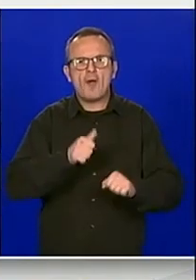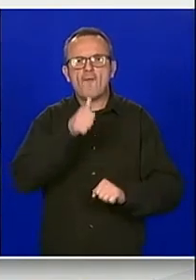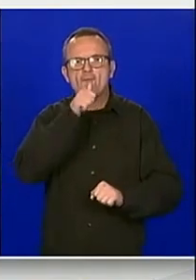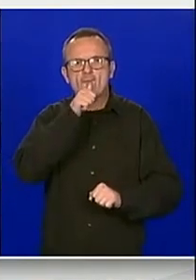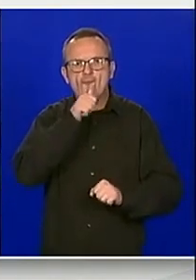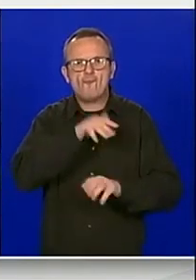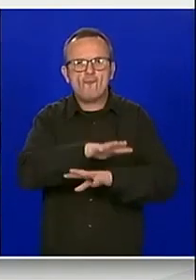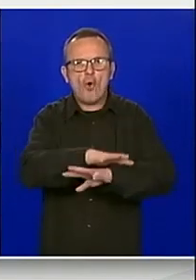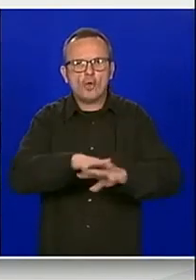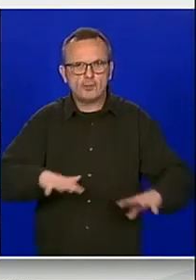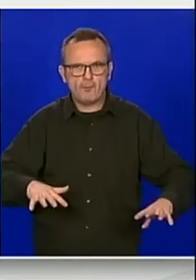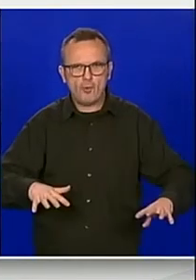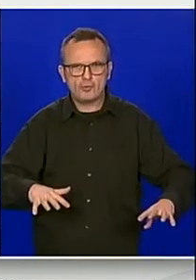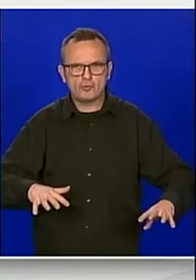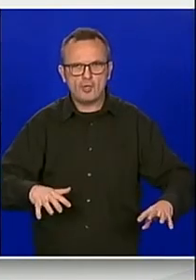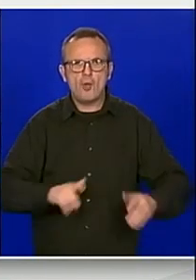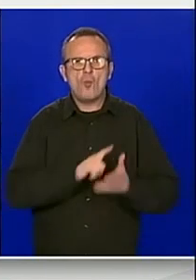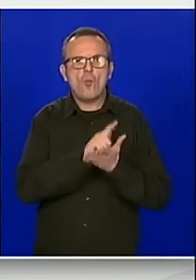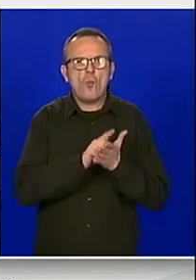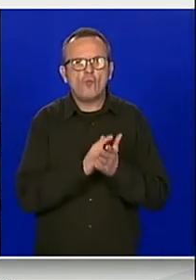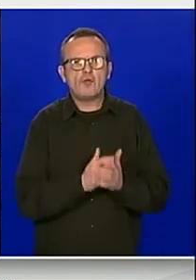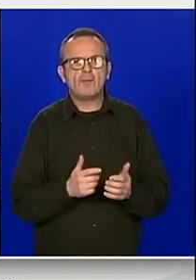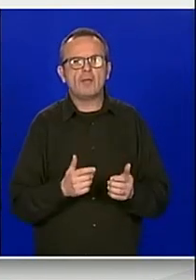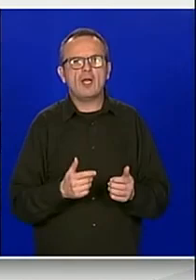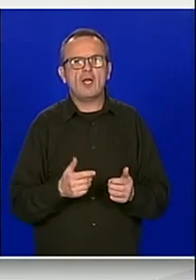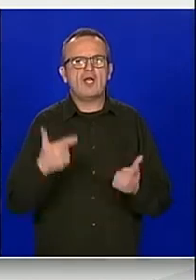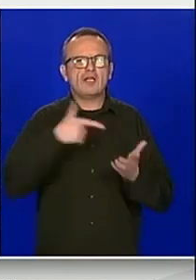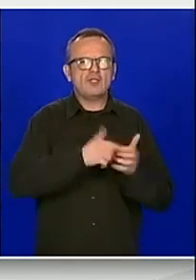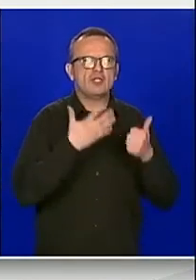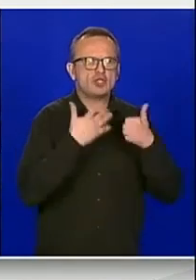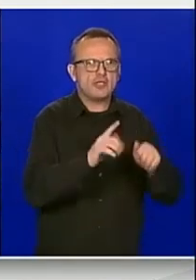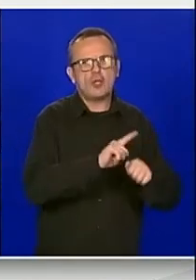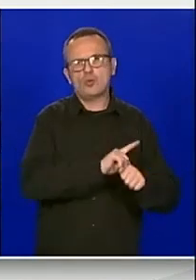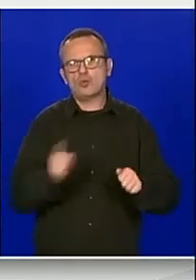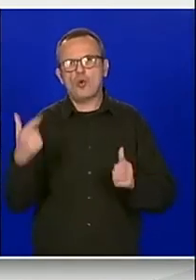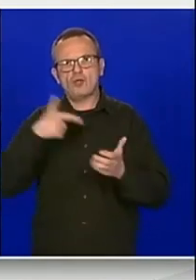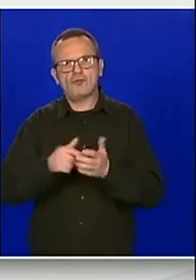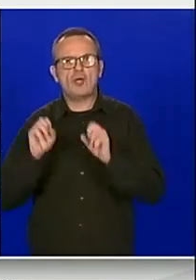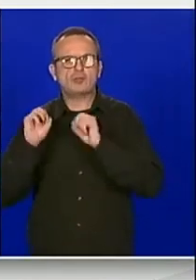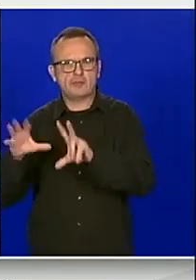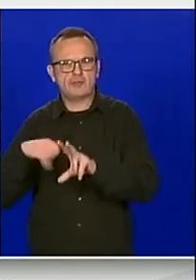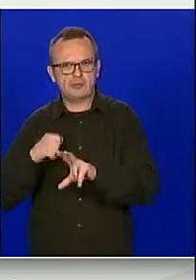područjima. Razdoblje 16.18. Ministra Čorić, izvolite.